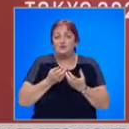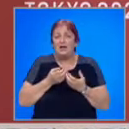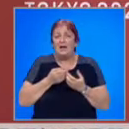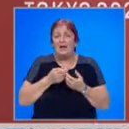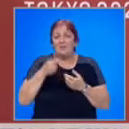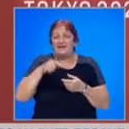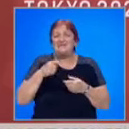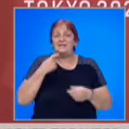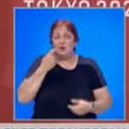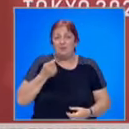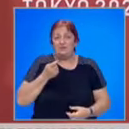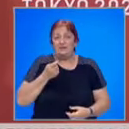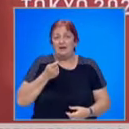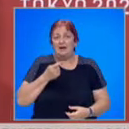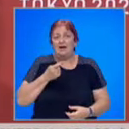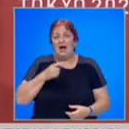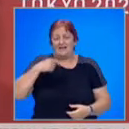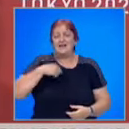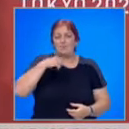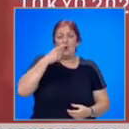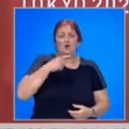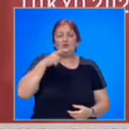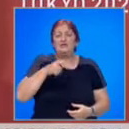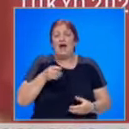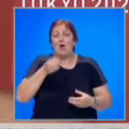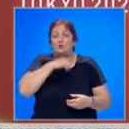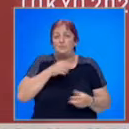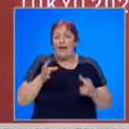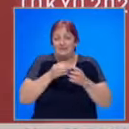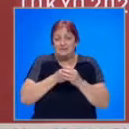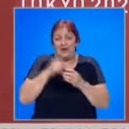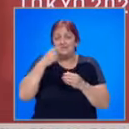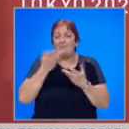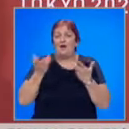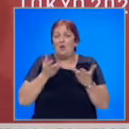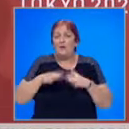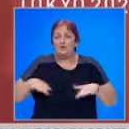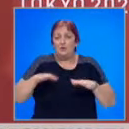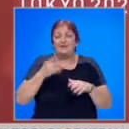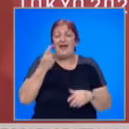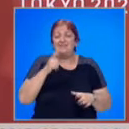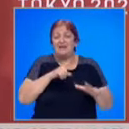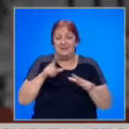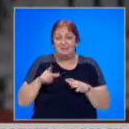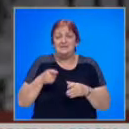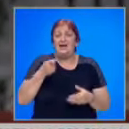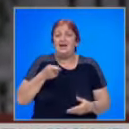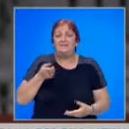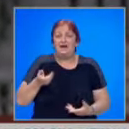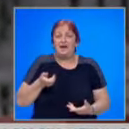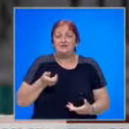тези всички години, горд съм с нея, че успя да се събере. Знаеме какво беше и положението преди една седмица, така